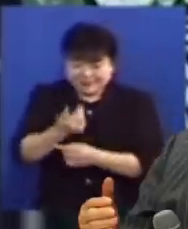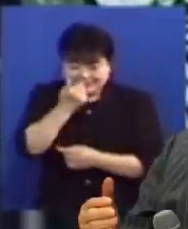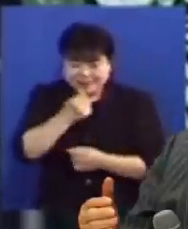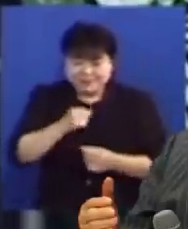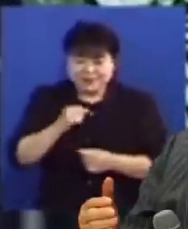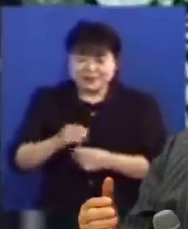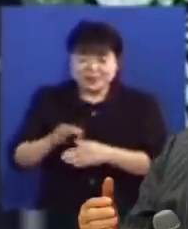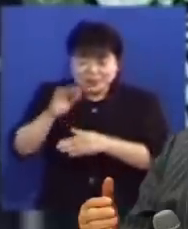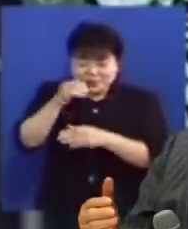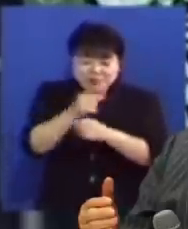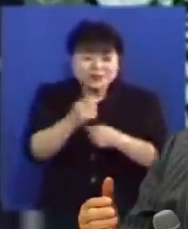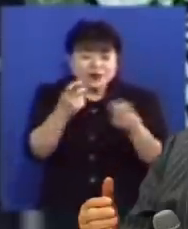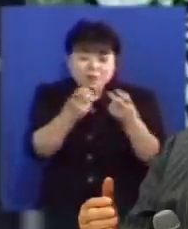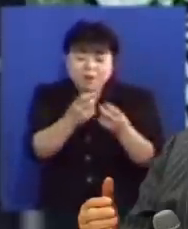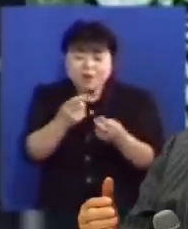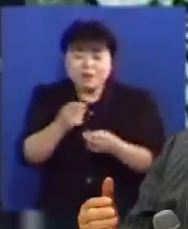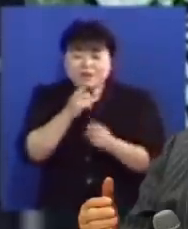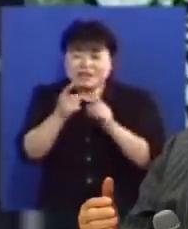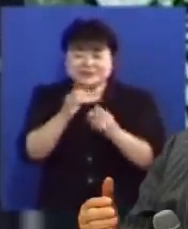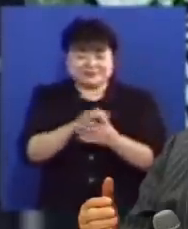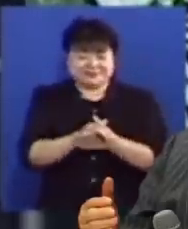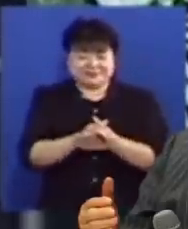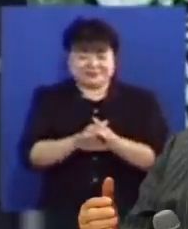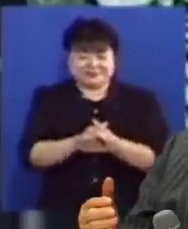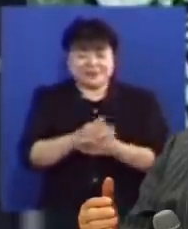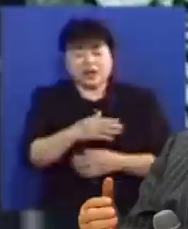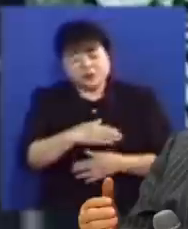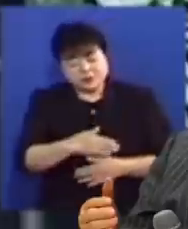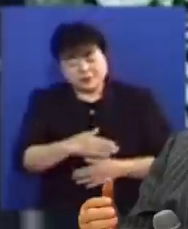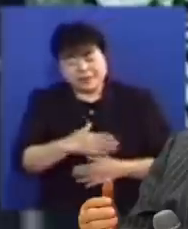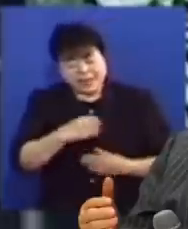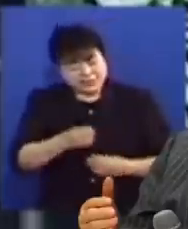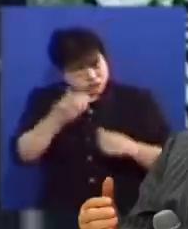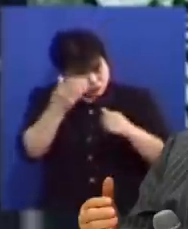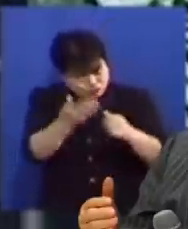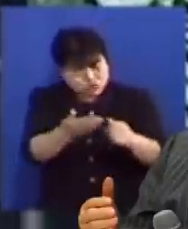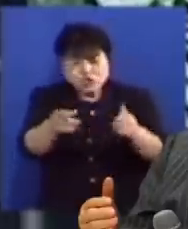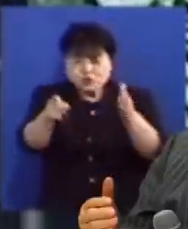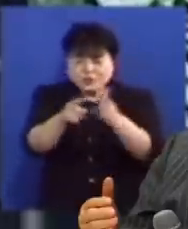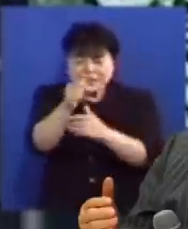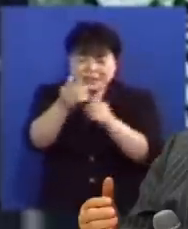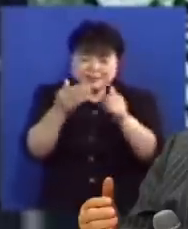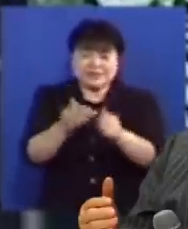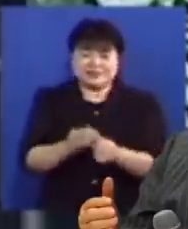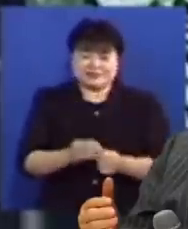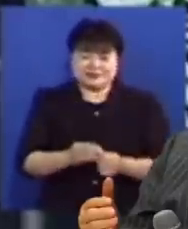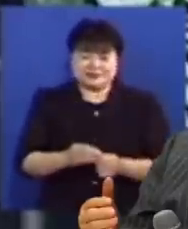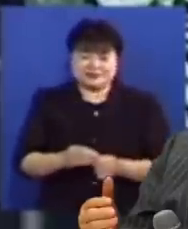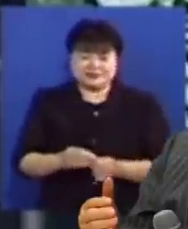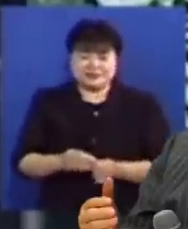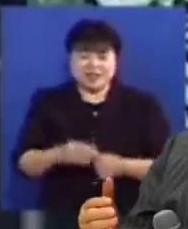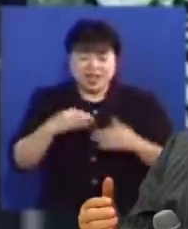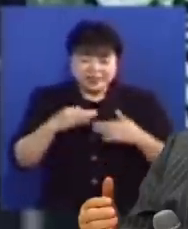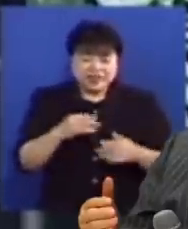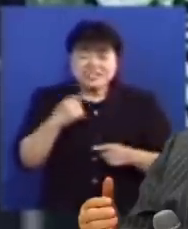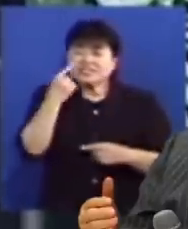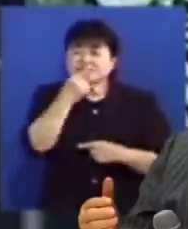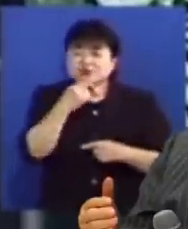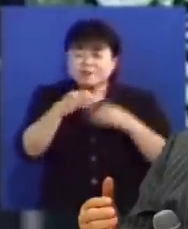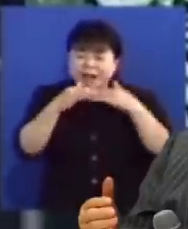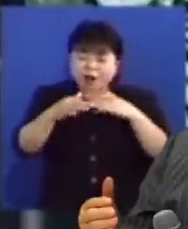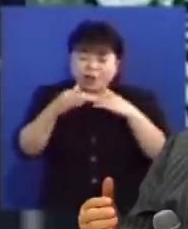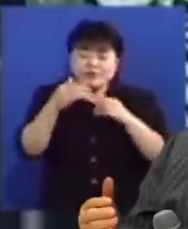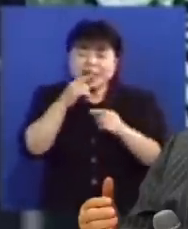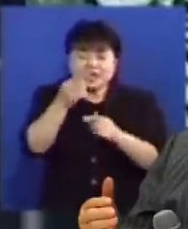넘치게 할 수 있는겠습니까 성경은 말하기를 곤비한 자에게 안식을 주기 위해서 하나님이 뜰리는 입술과 다른 방언으로 말하게 하시다